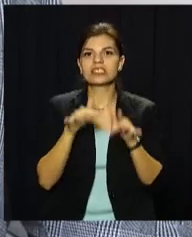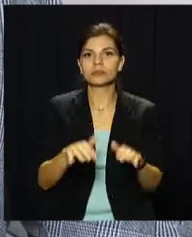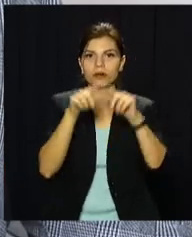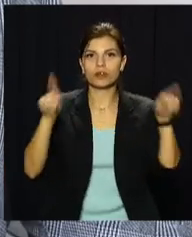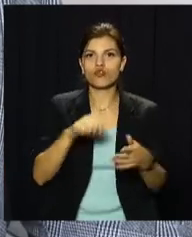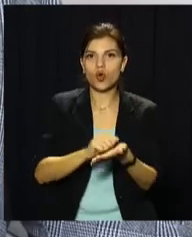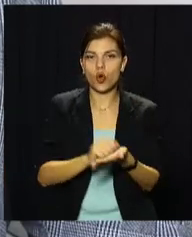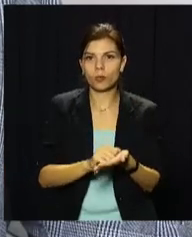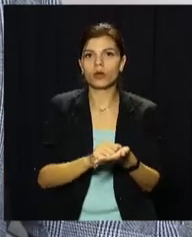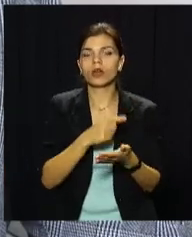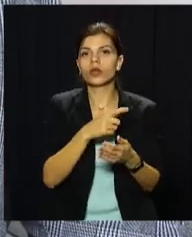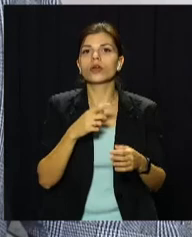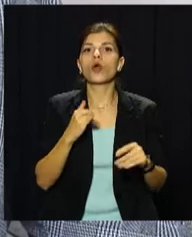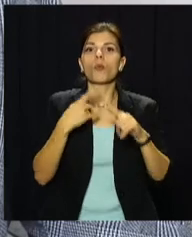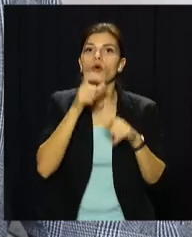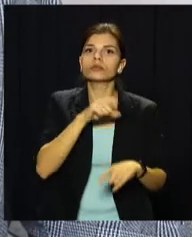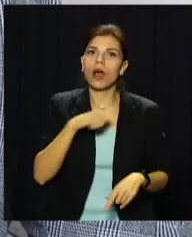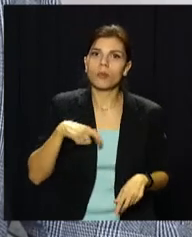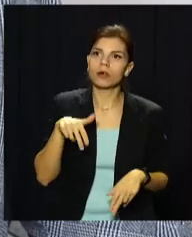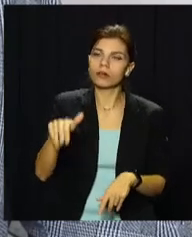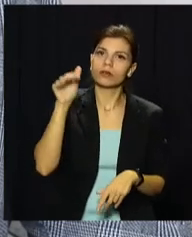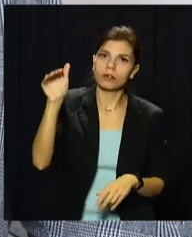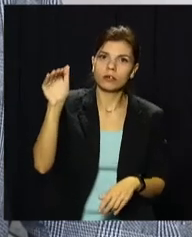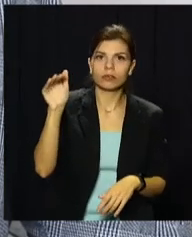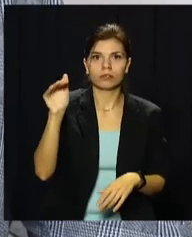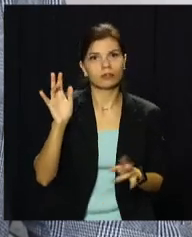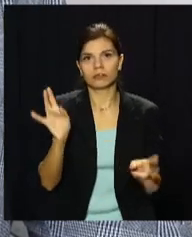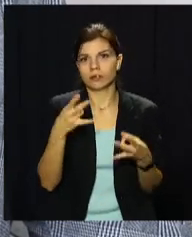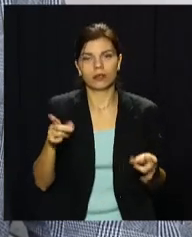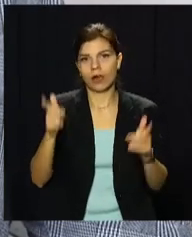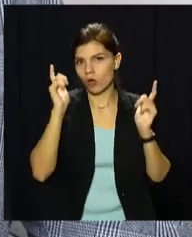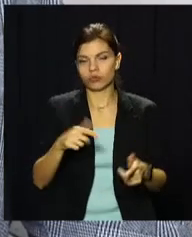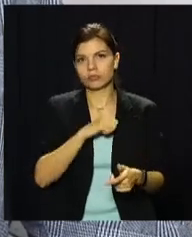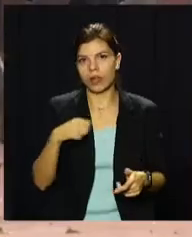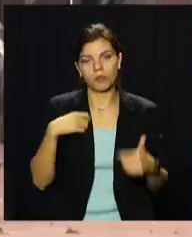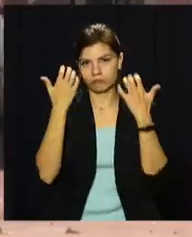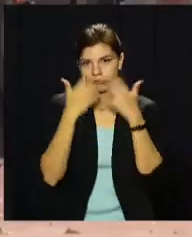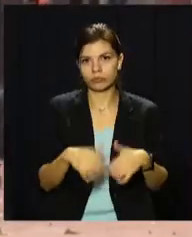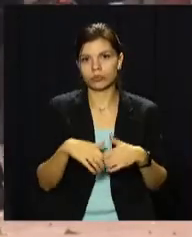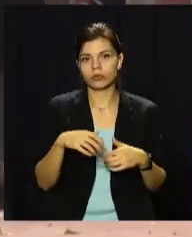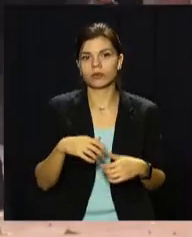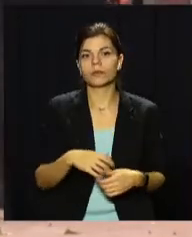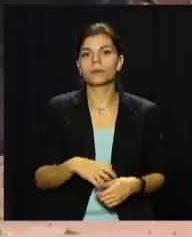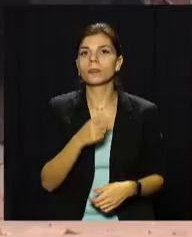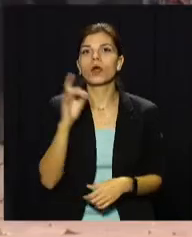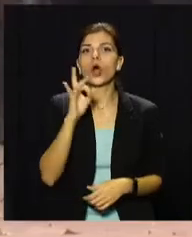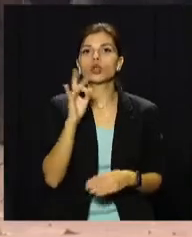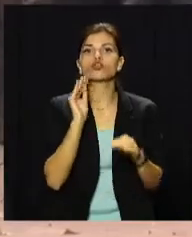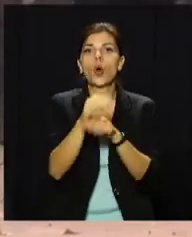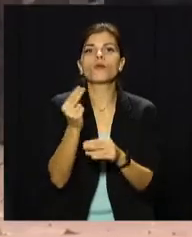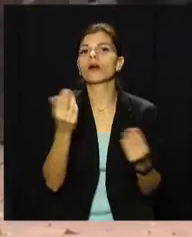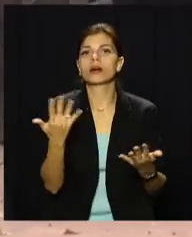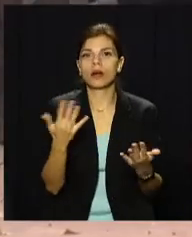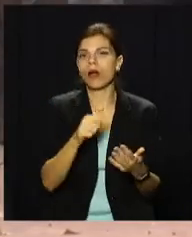І додаткового звернення пенсіонерів до органів пенсійного фонду в цьому випадку не потрібно. Розмір надбавки в кожного